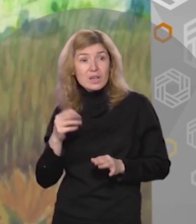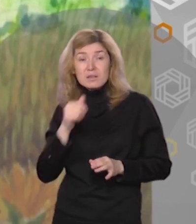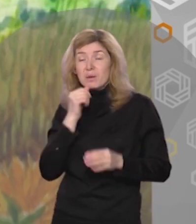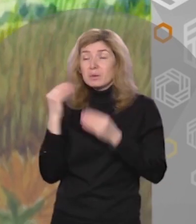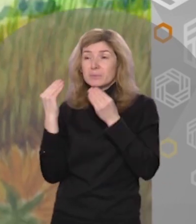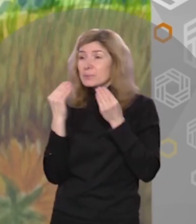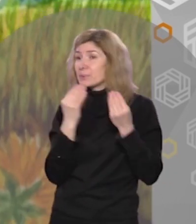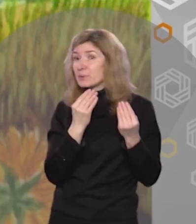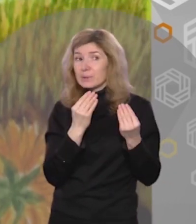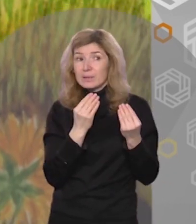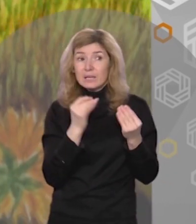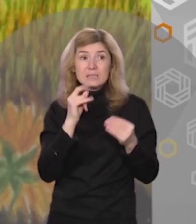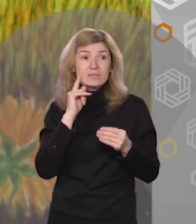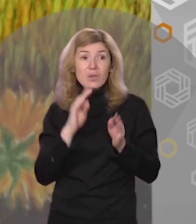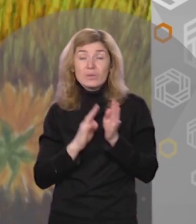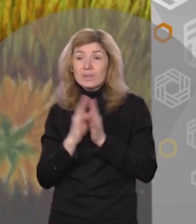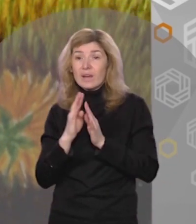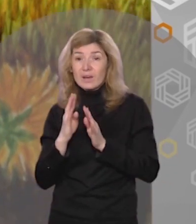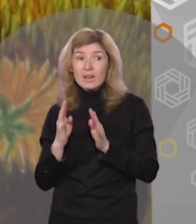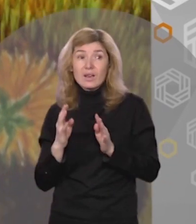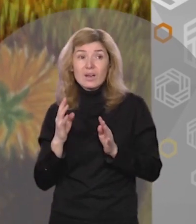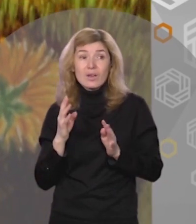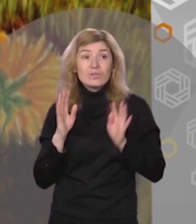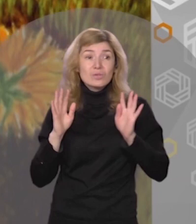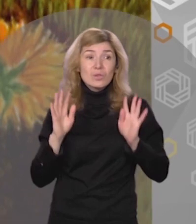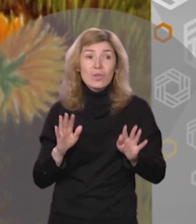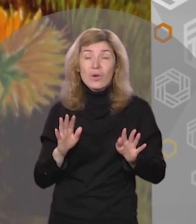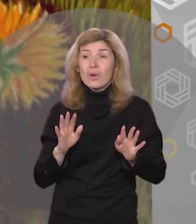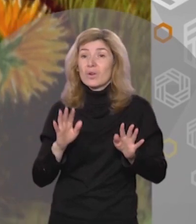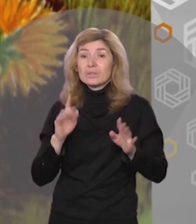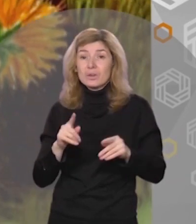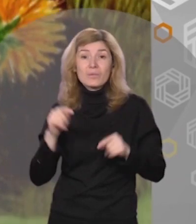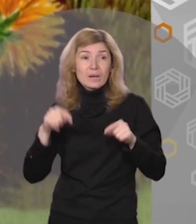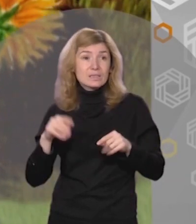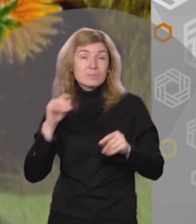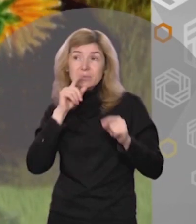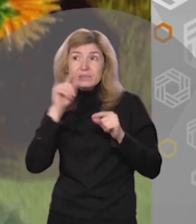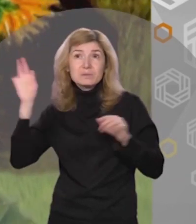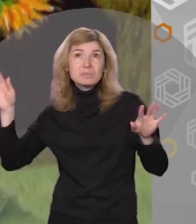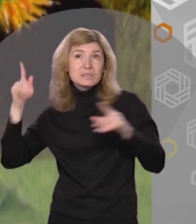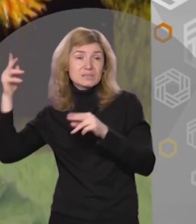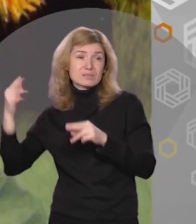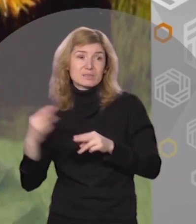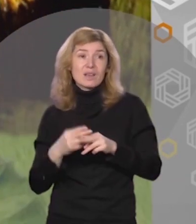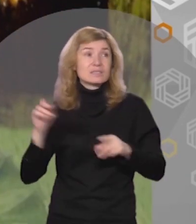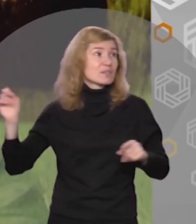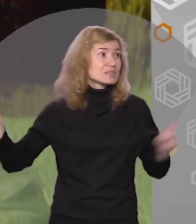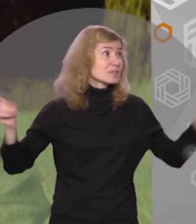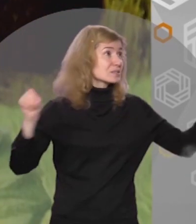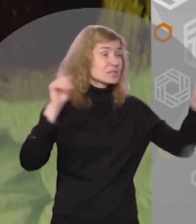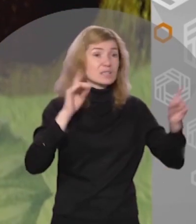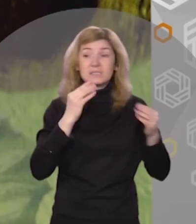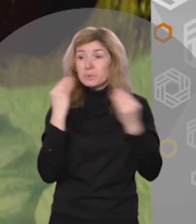посвистеть на ней, сидя в зеленой траве. Но из-за звонкого, заливистого пения птиц, раздававшегося со всех сторон,